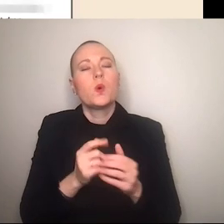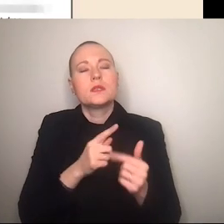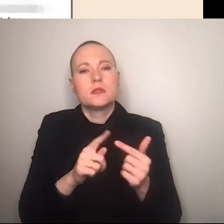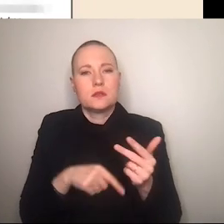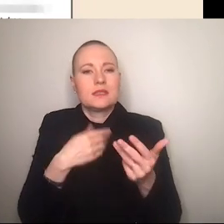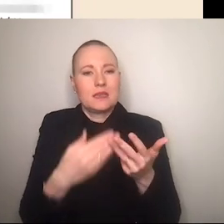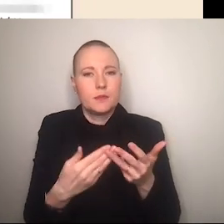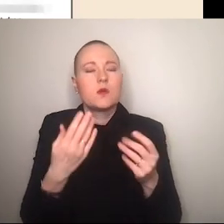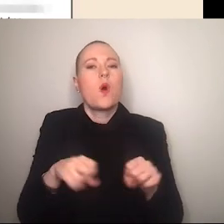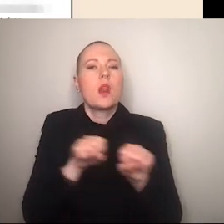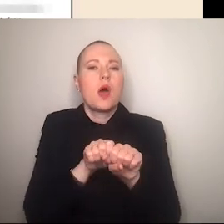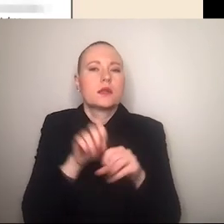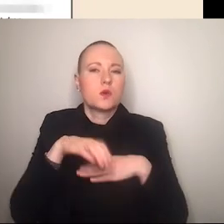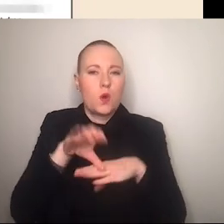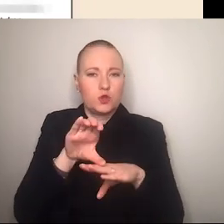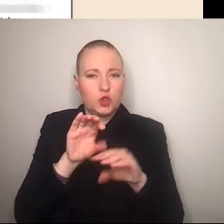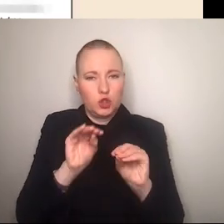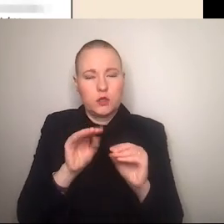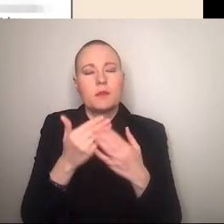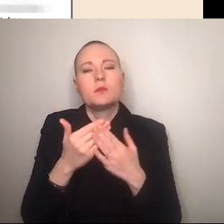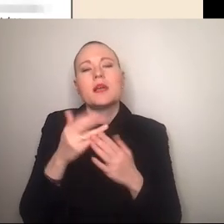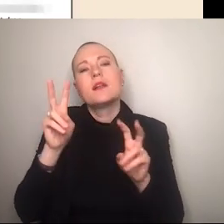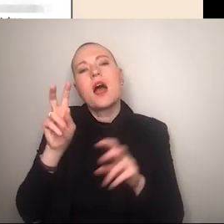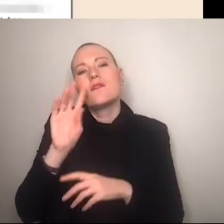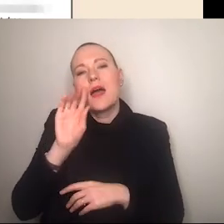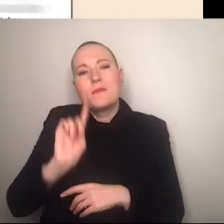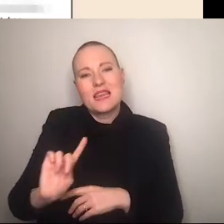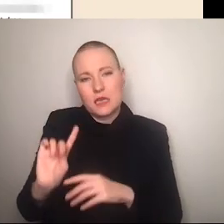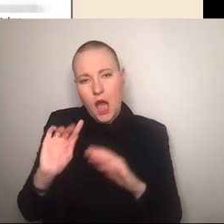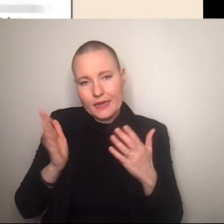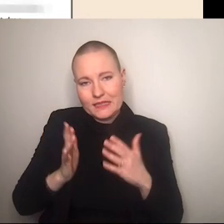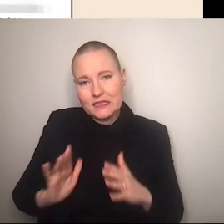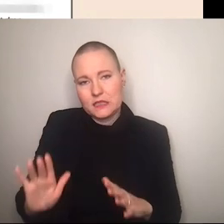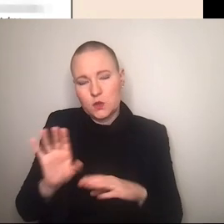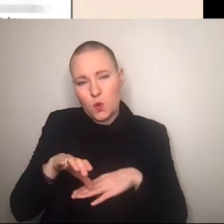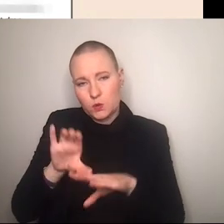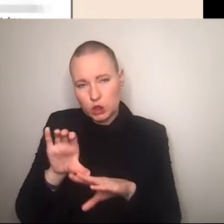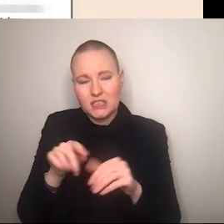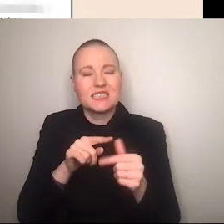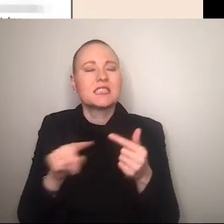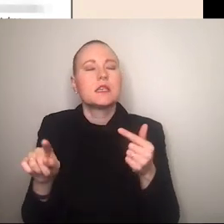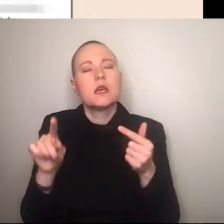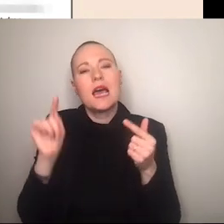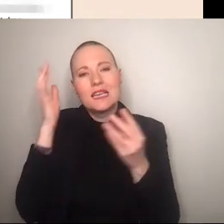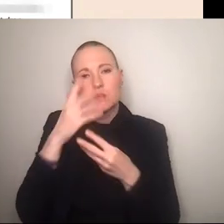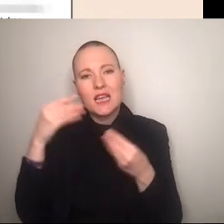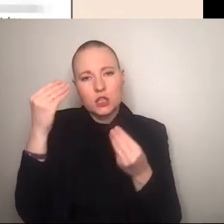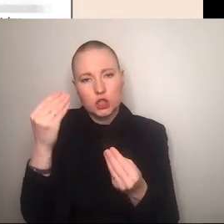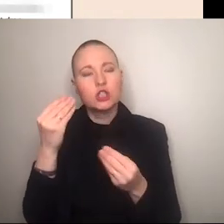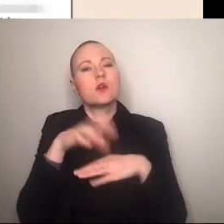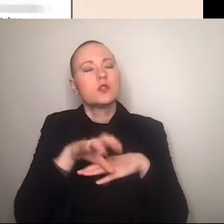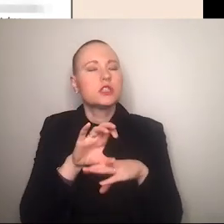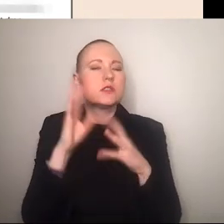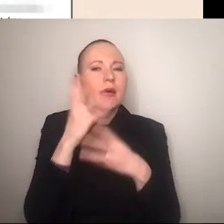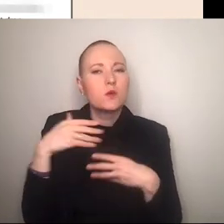online coaches dort finden sich zum beispiel weiblichkeits coaches ja esoterische coaches die eine vermeintliche spiritualität